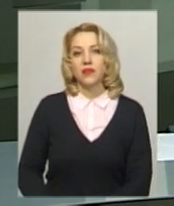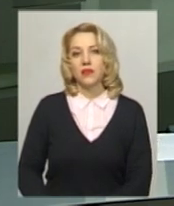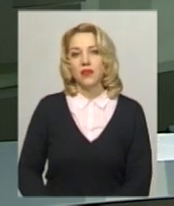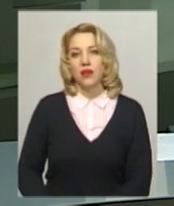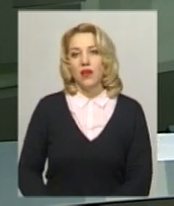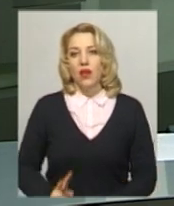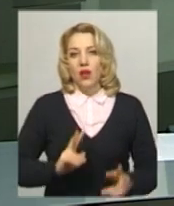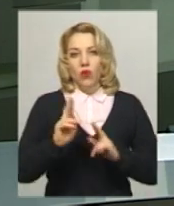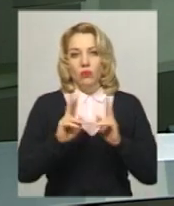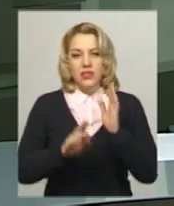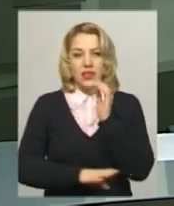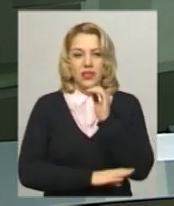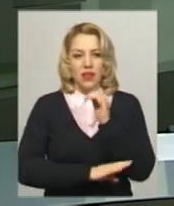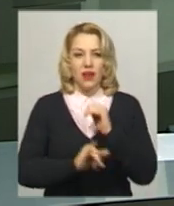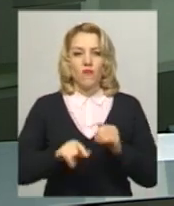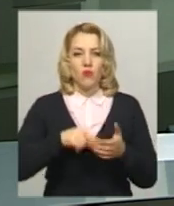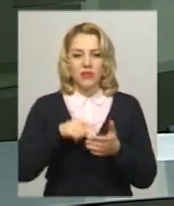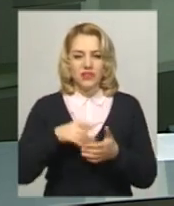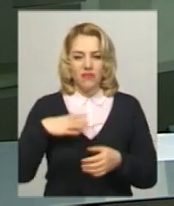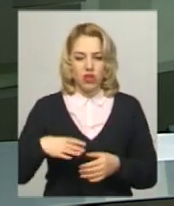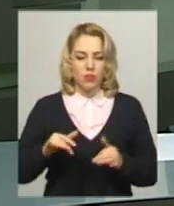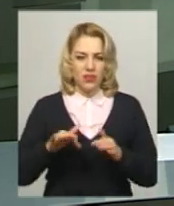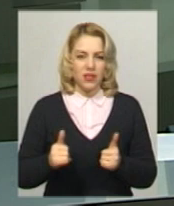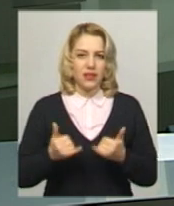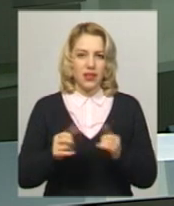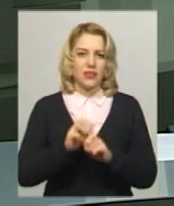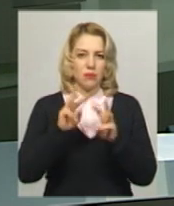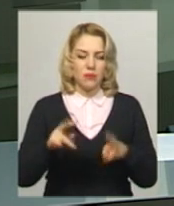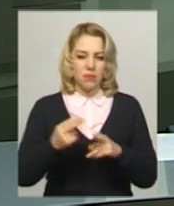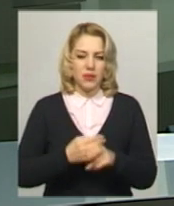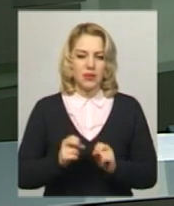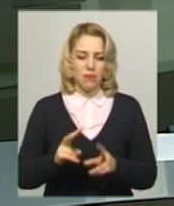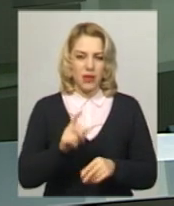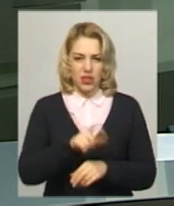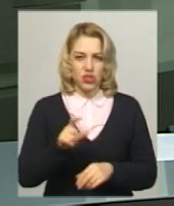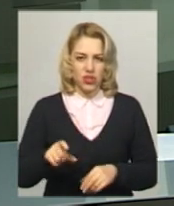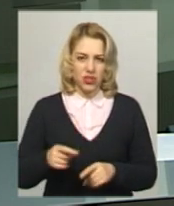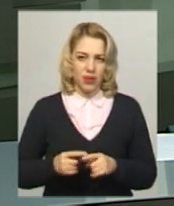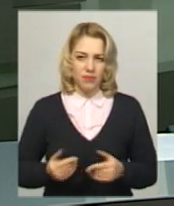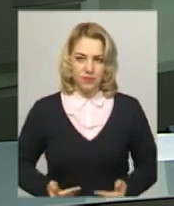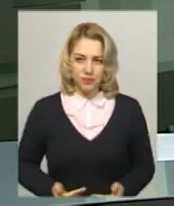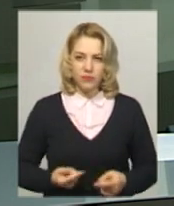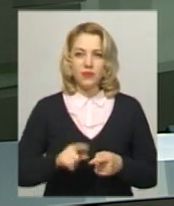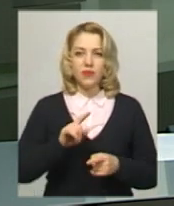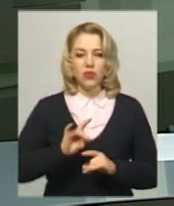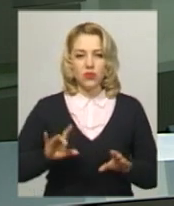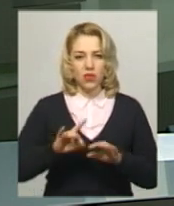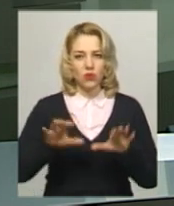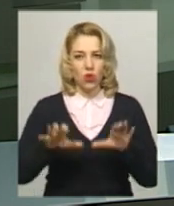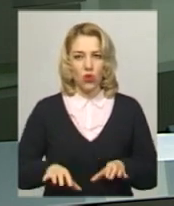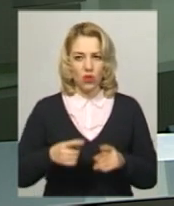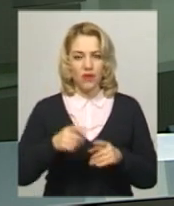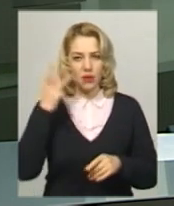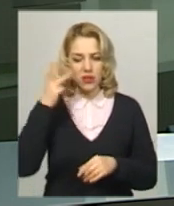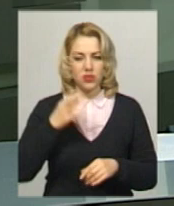Обрізка дерев у місті вимушена дія для забезпечення безпеки життя городян, каже голова Хмельницької обласної організації